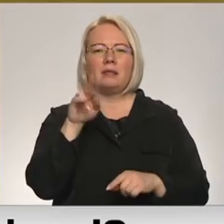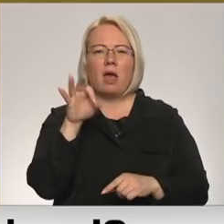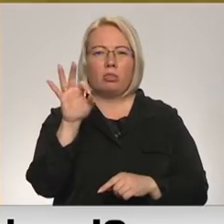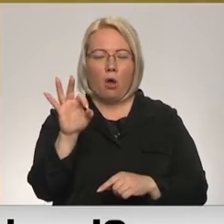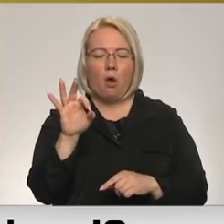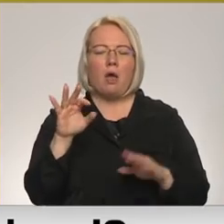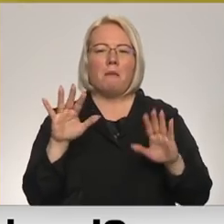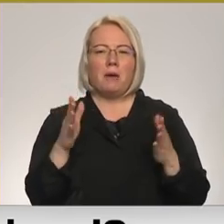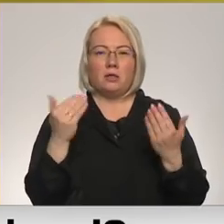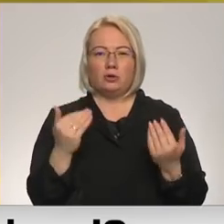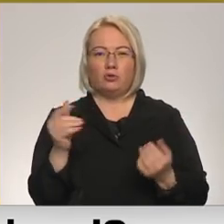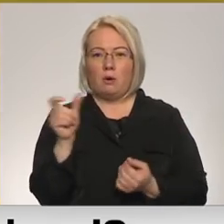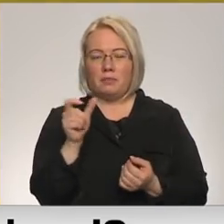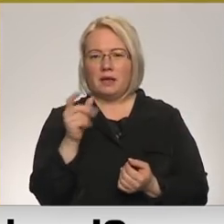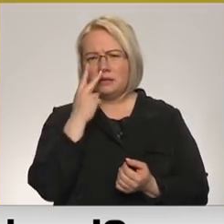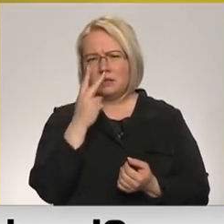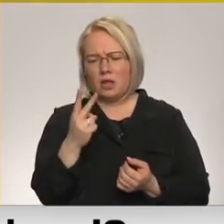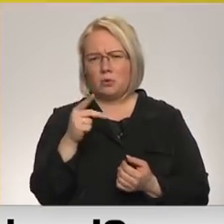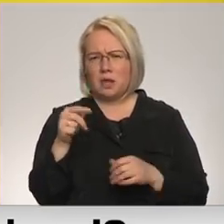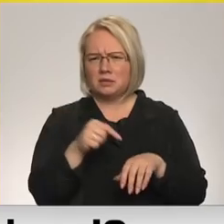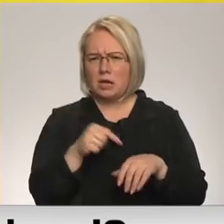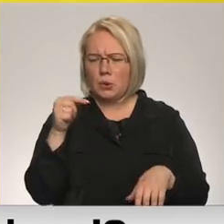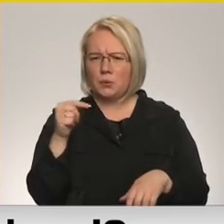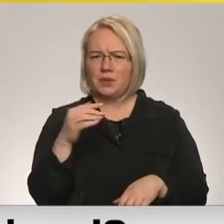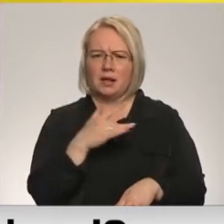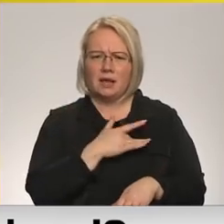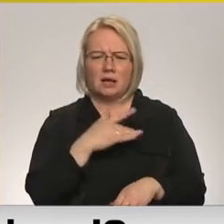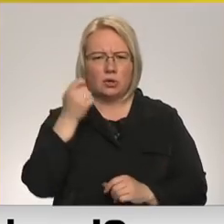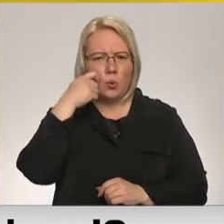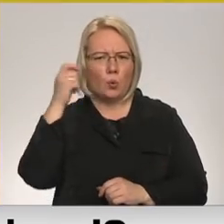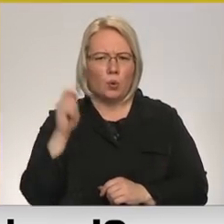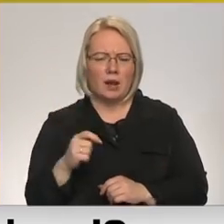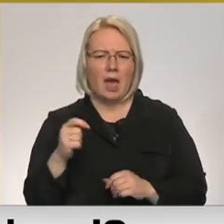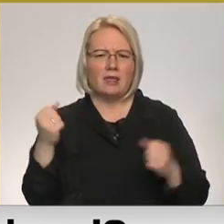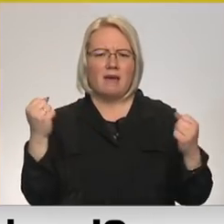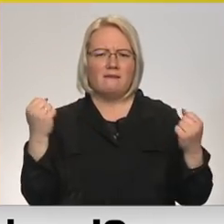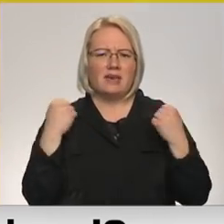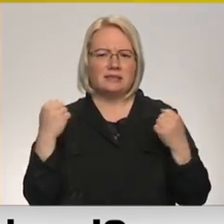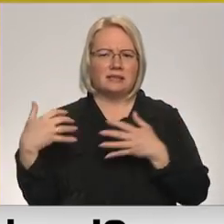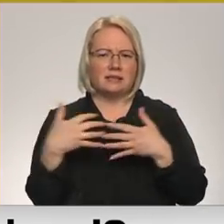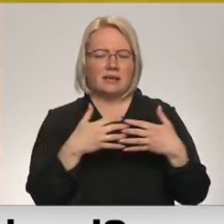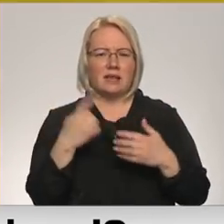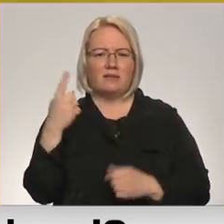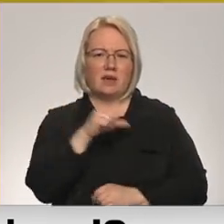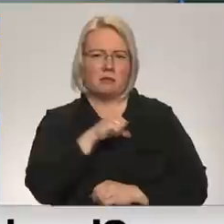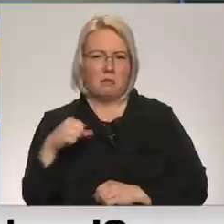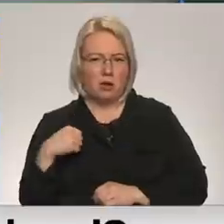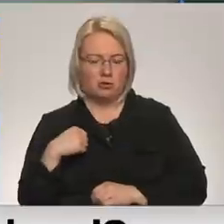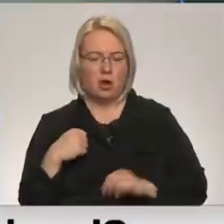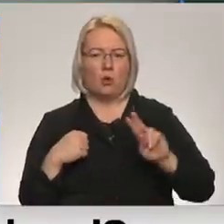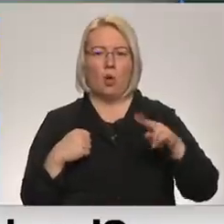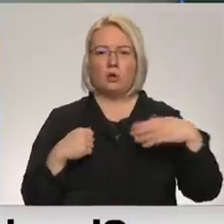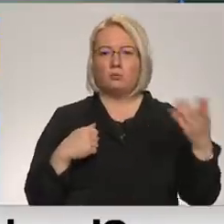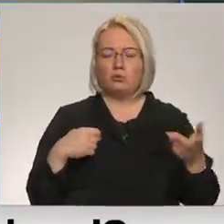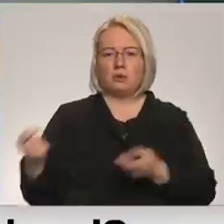šobrīd, tā skatoties, tā sajūta, liekas, ka Ukraina fiziski karo it kā viena. No otras puses notiek